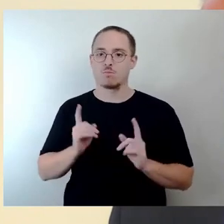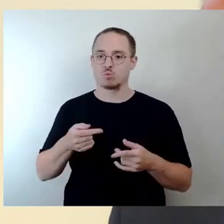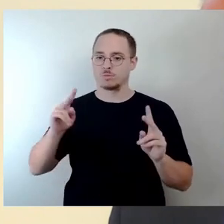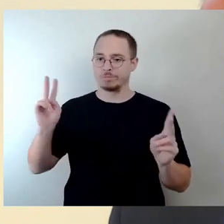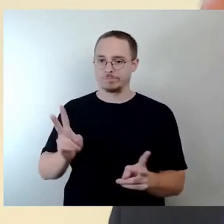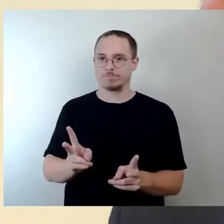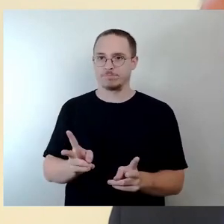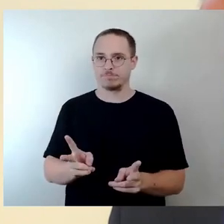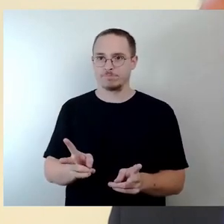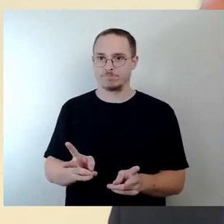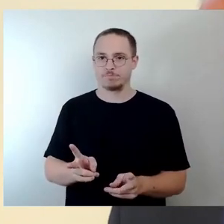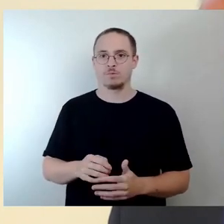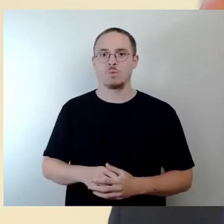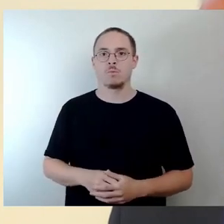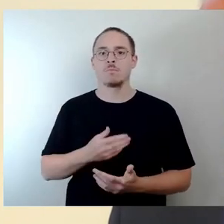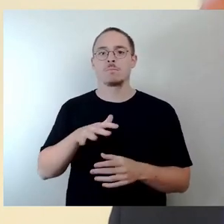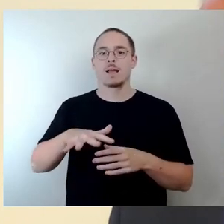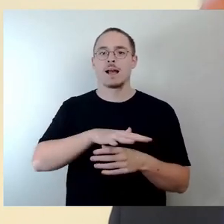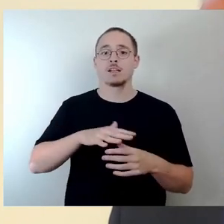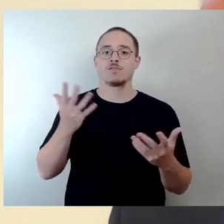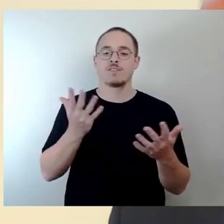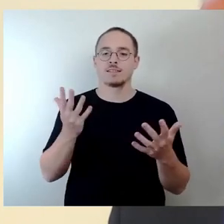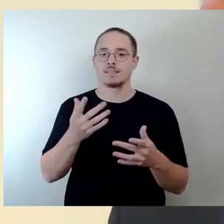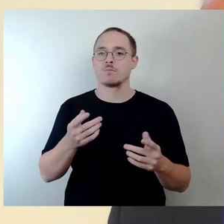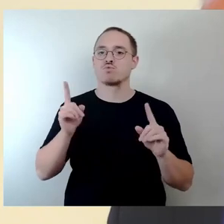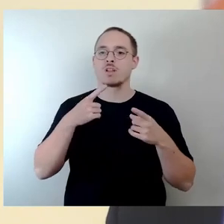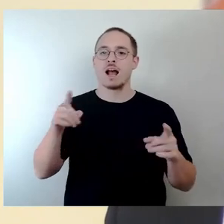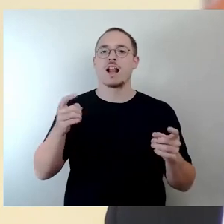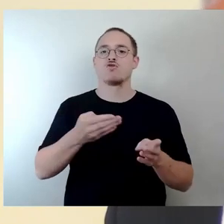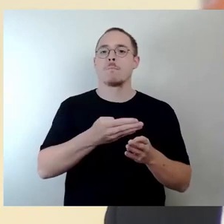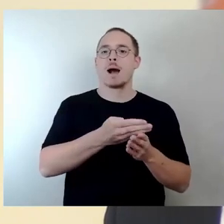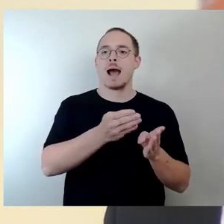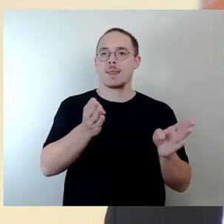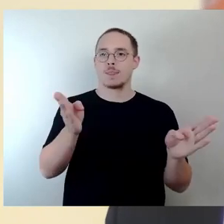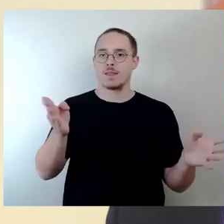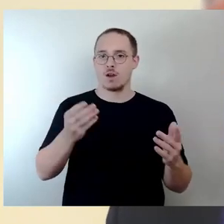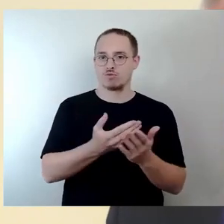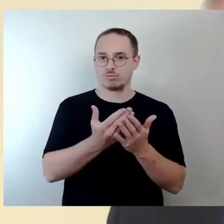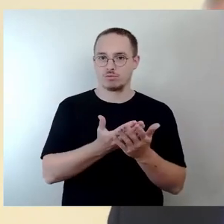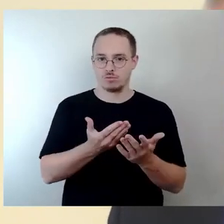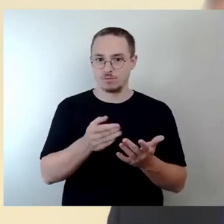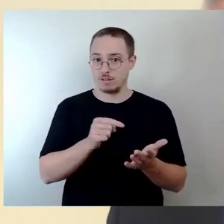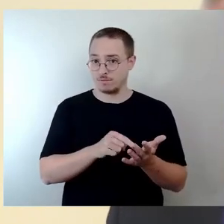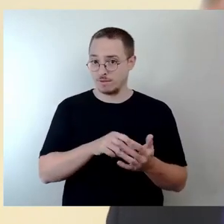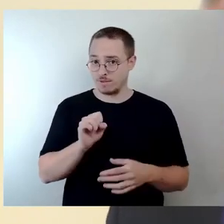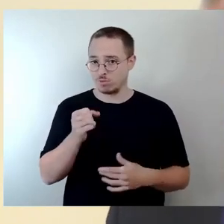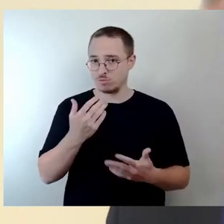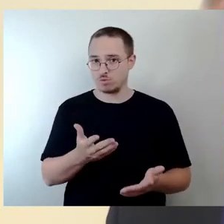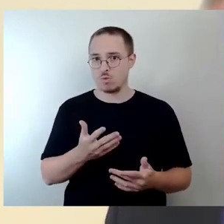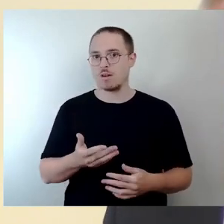vor allem die Bereiche der musikalischen Breitenausbildung aufgrund fehlender Gegenfinanzierung und eingeschränkter Unterricht